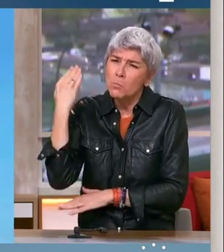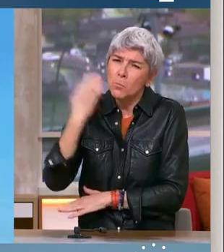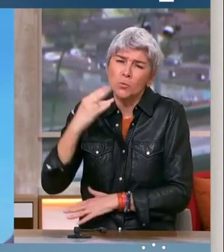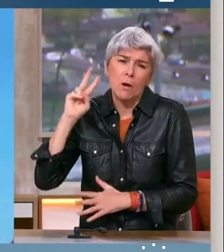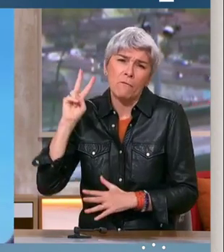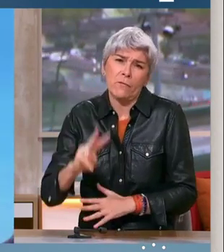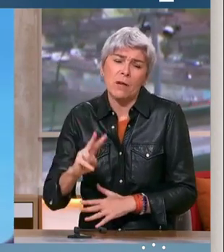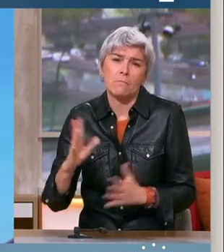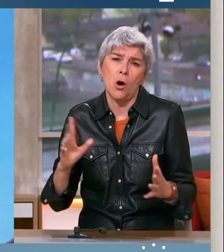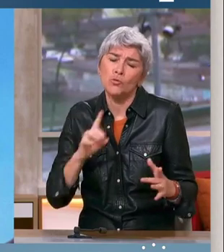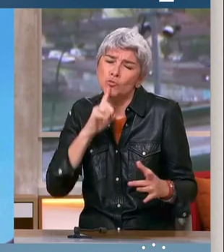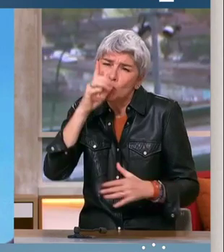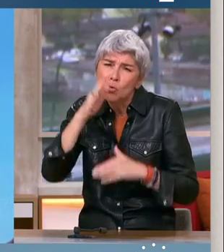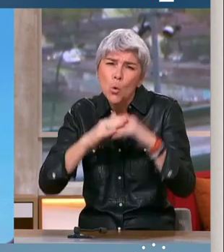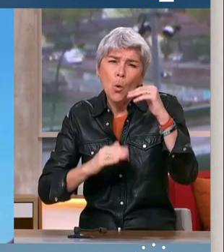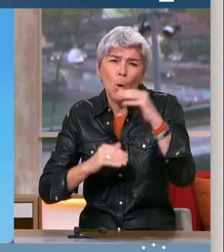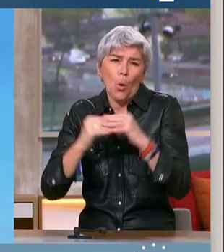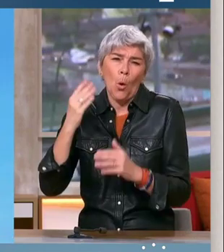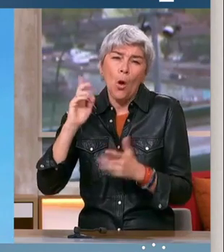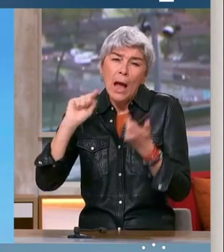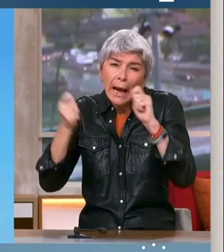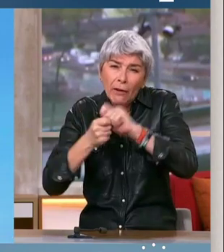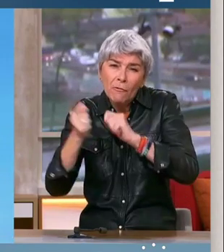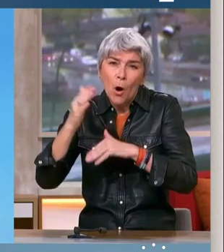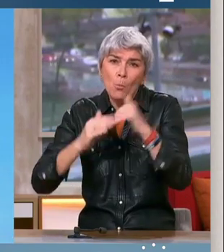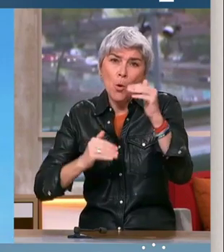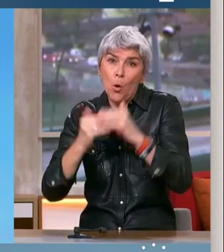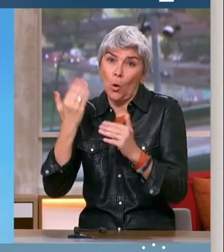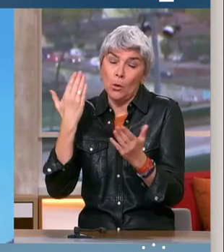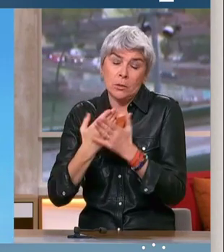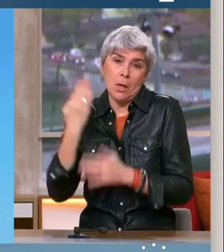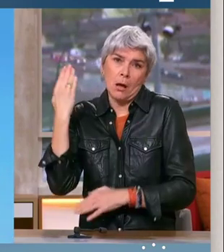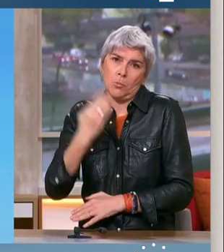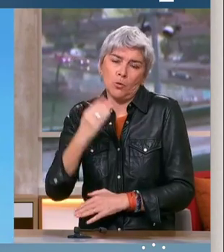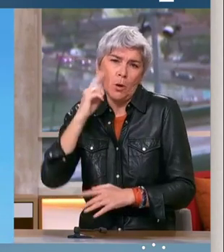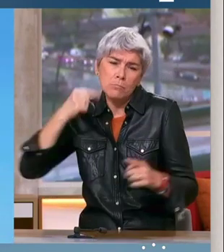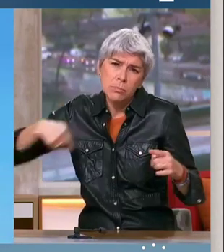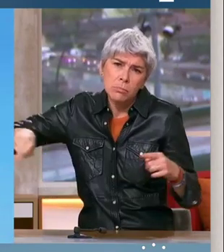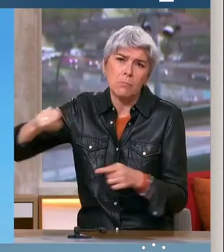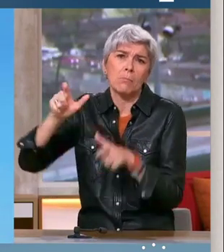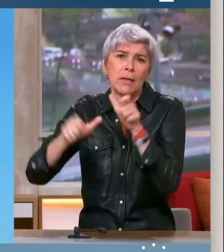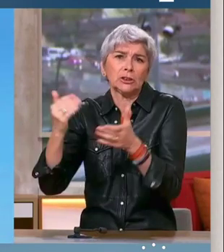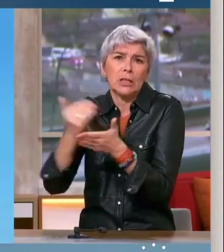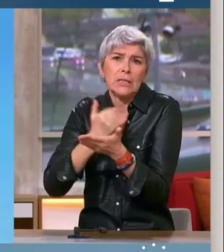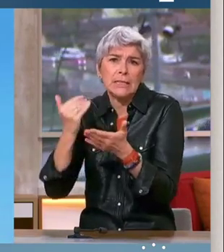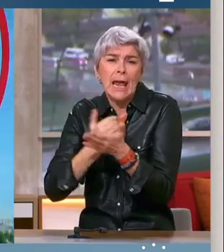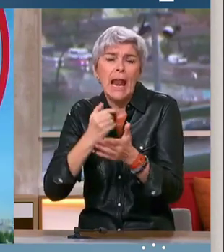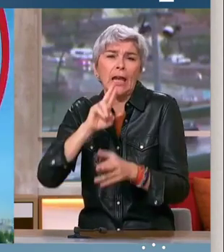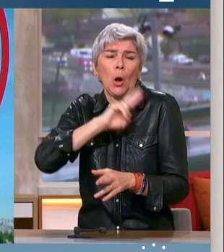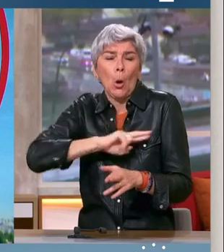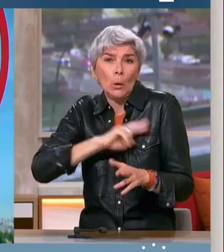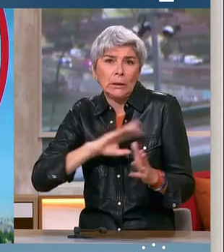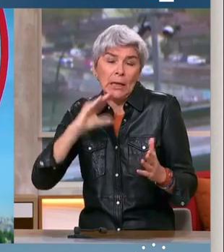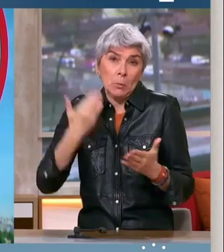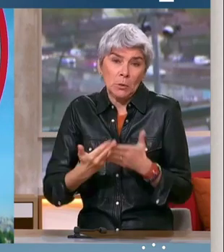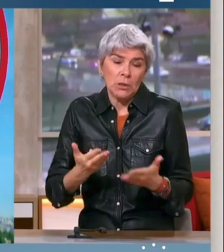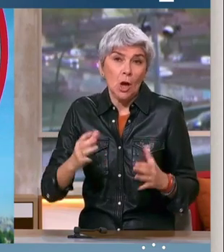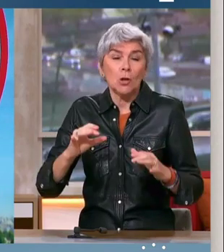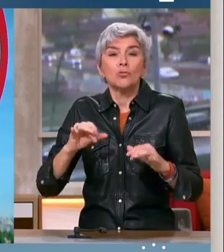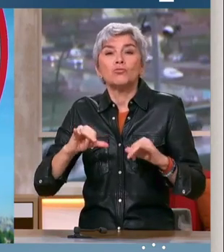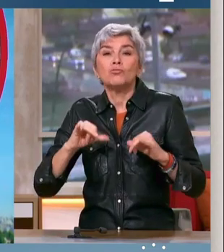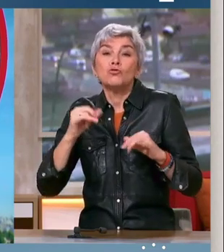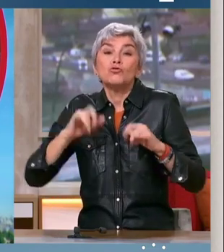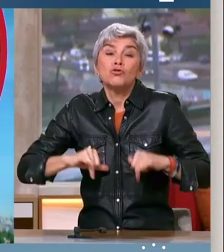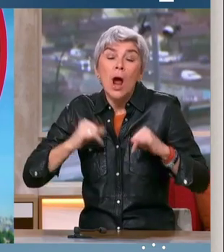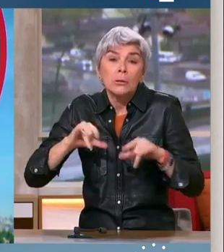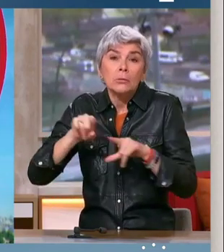de jours heureux, de réformes heureuses pour l'ensemble des salariés, des retraités de notre jeunesse. Des jours heureux avec